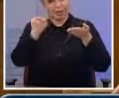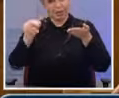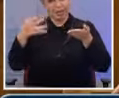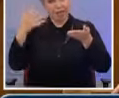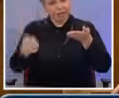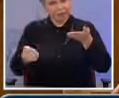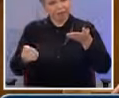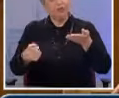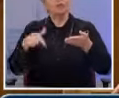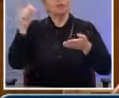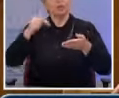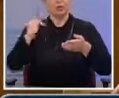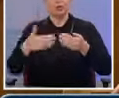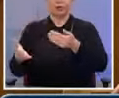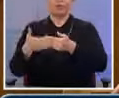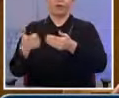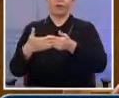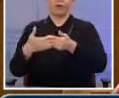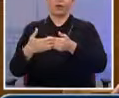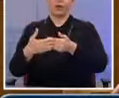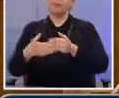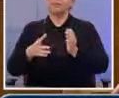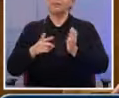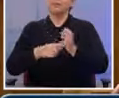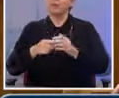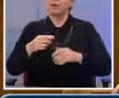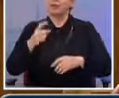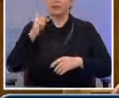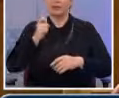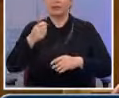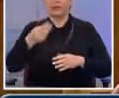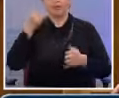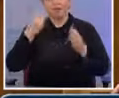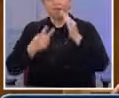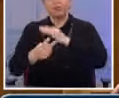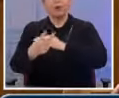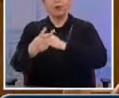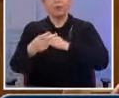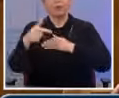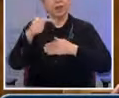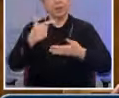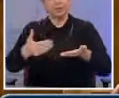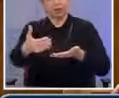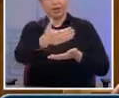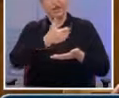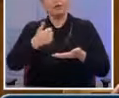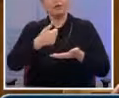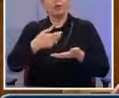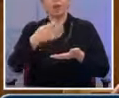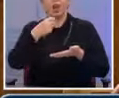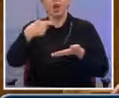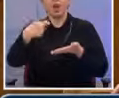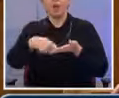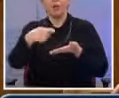ανάπτυξης συνδέεται και με την πρόβλεψη για αύξηση των φορολογικών εσόδων κατά 1,4 δις το